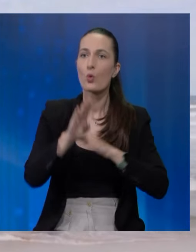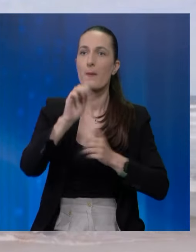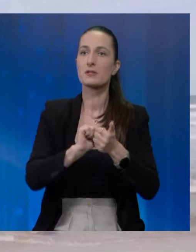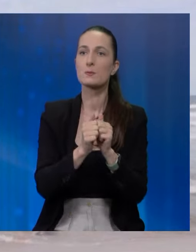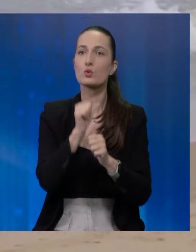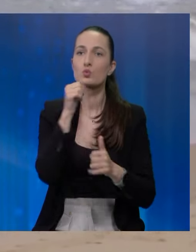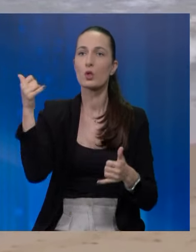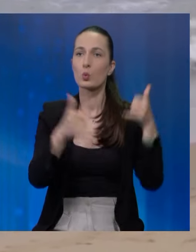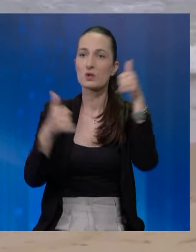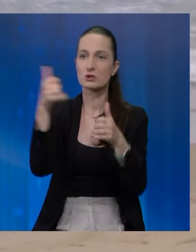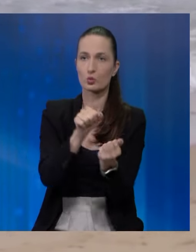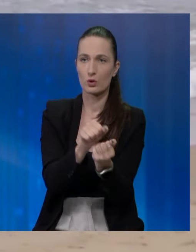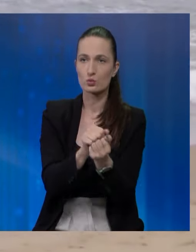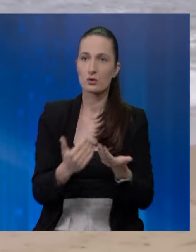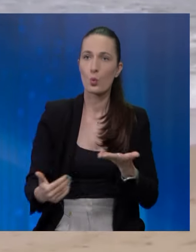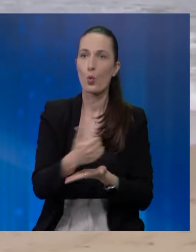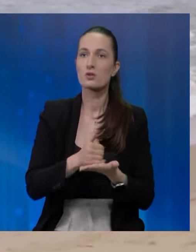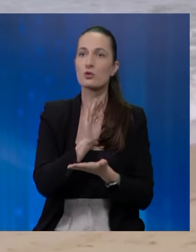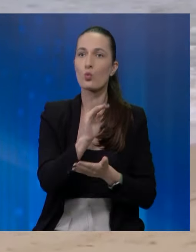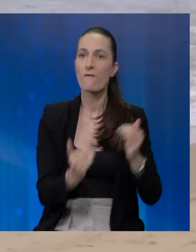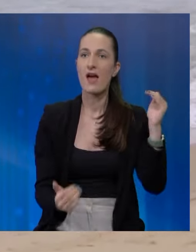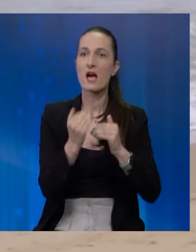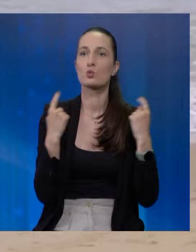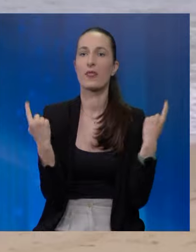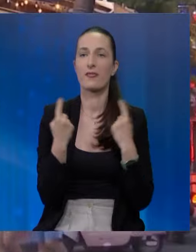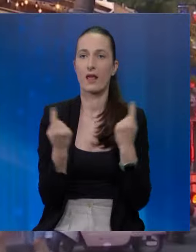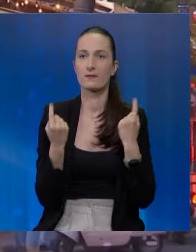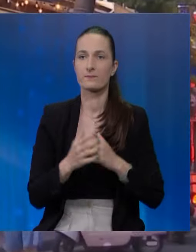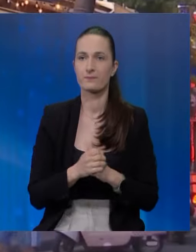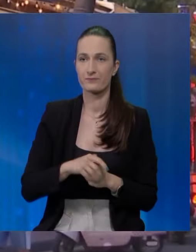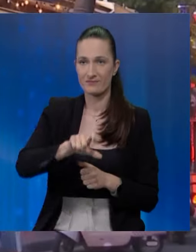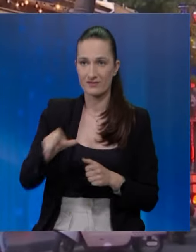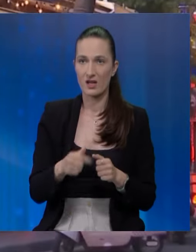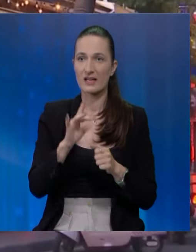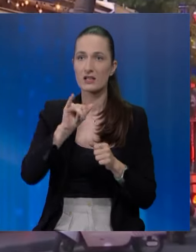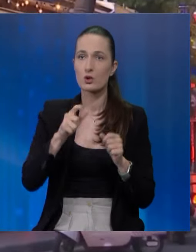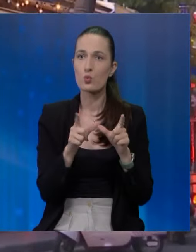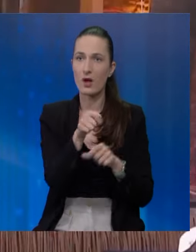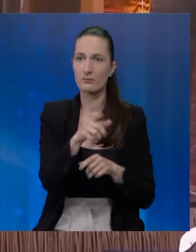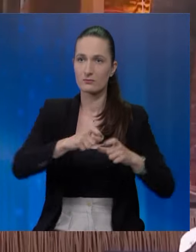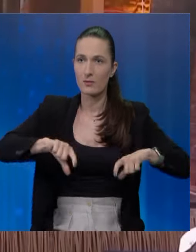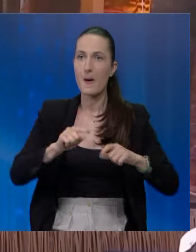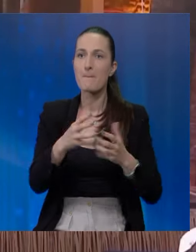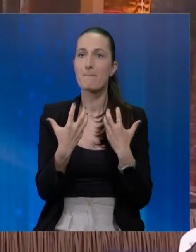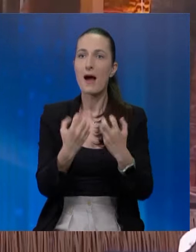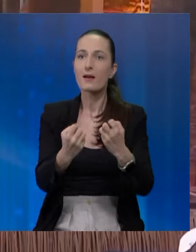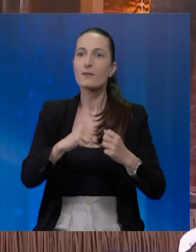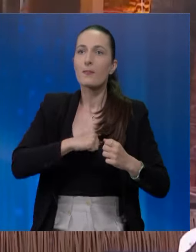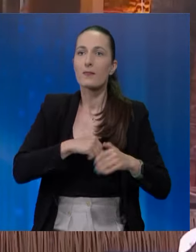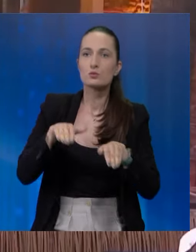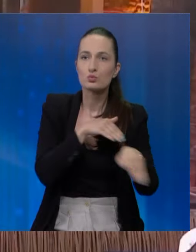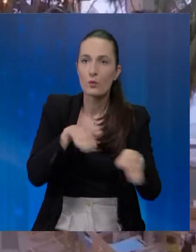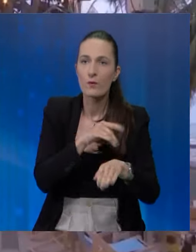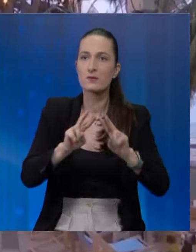unapredi sportsku i turističku industriju, koristeći ovaj rastući trend. Zaliv Rijue je postao magnet za entuzijaste